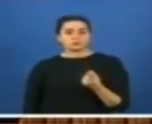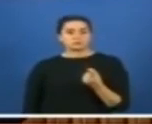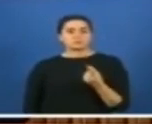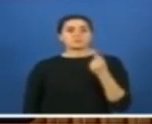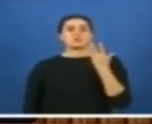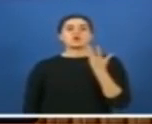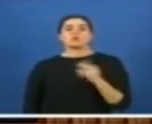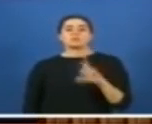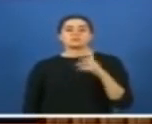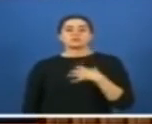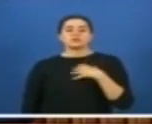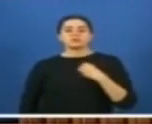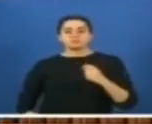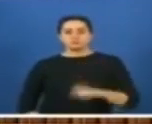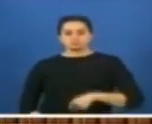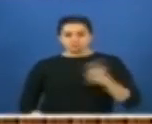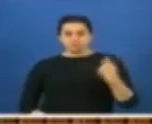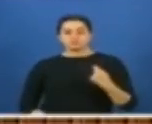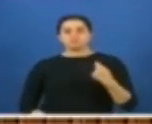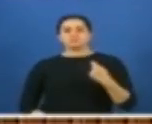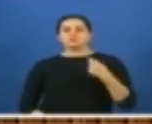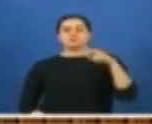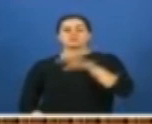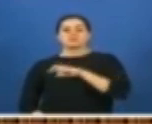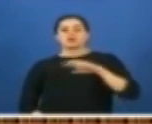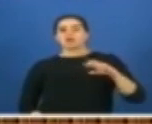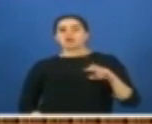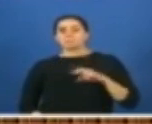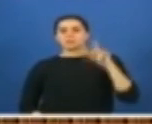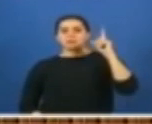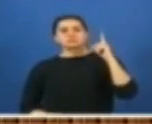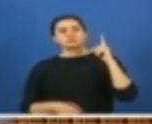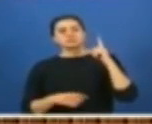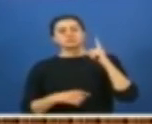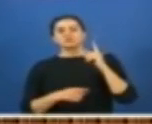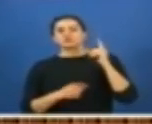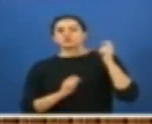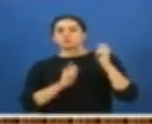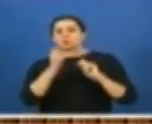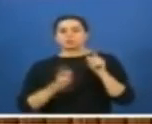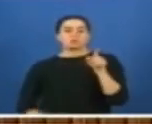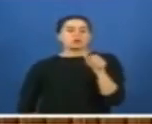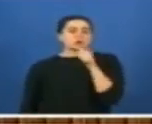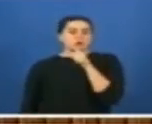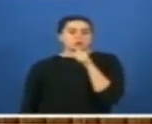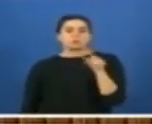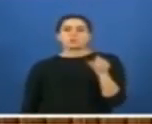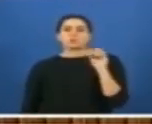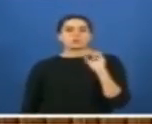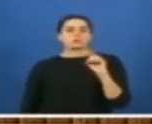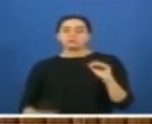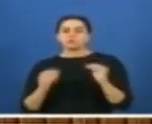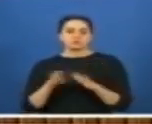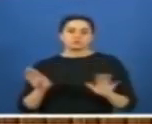Olmayan bir hadisi şerif üzerinden, sevgili peygamberimizi istismar eden bu adamın öğretmen